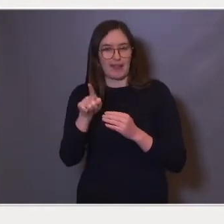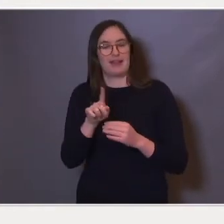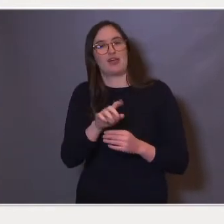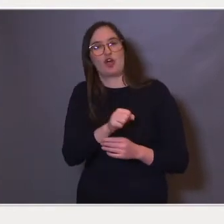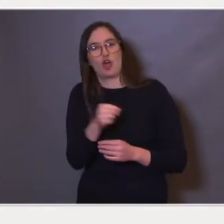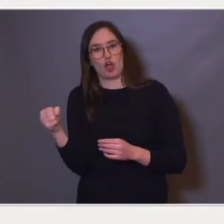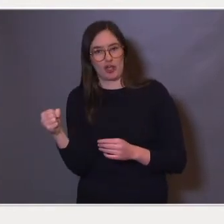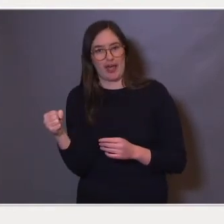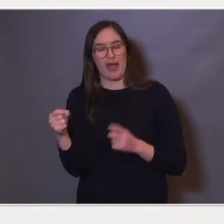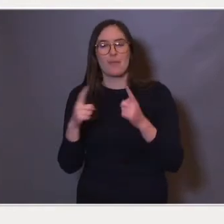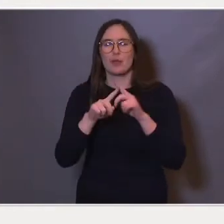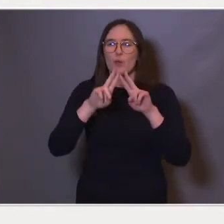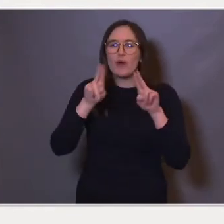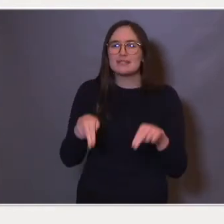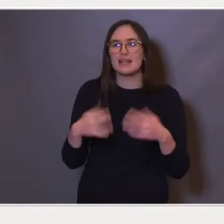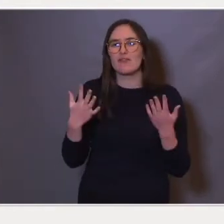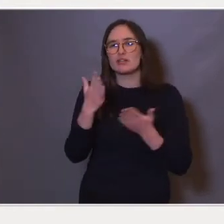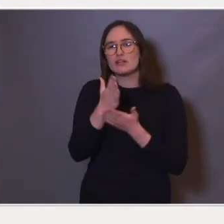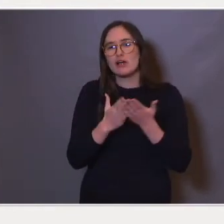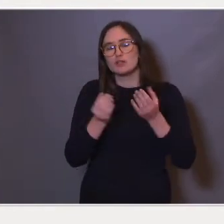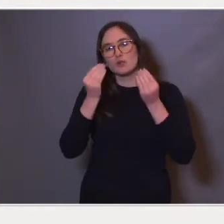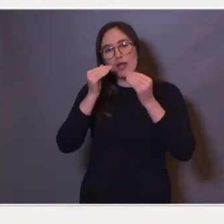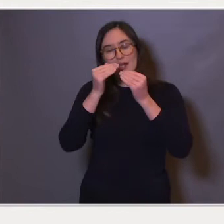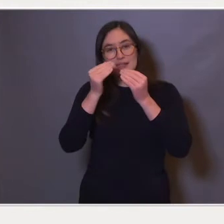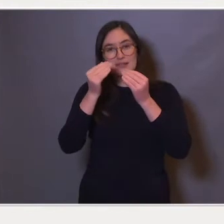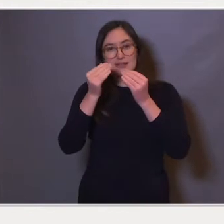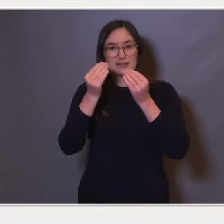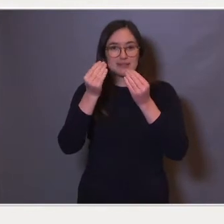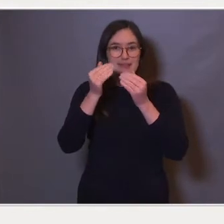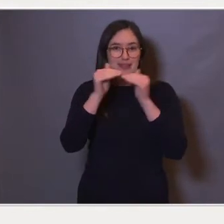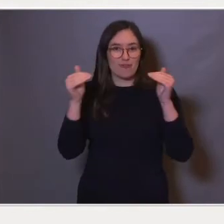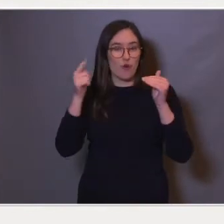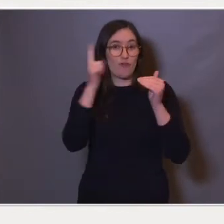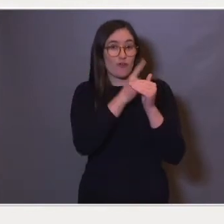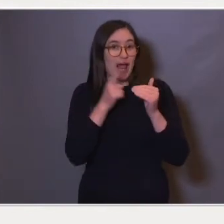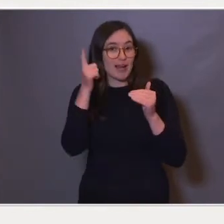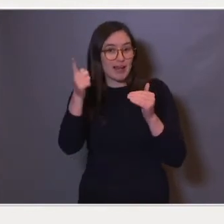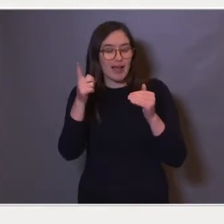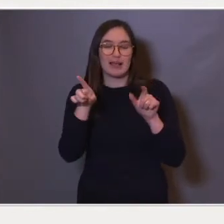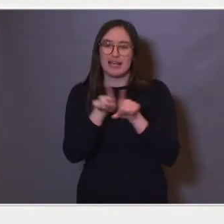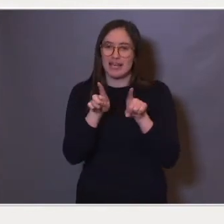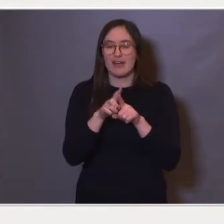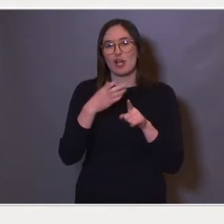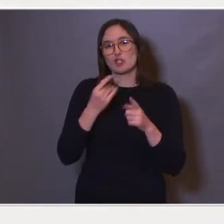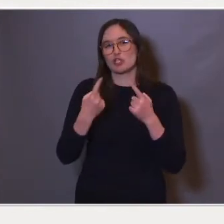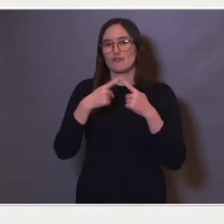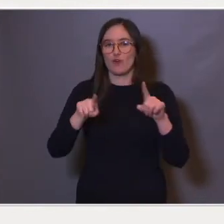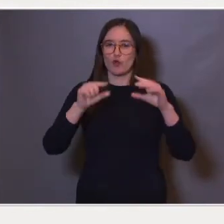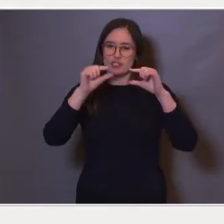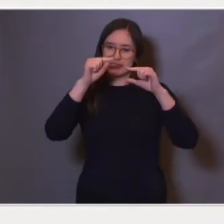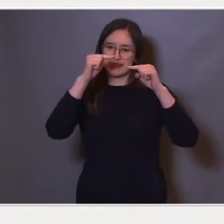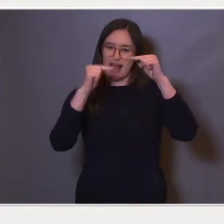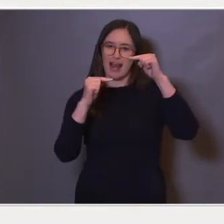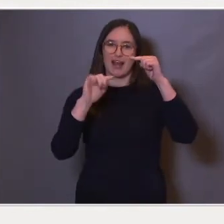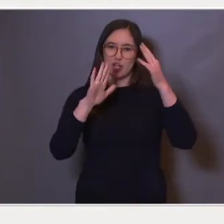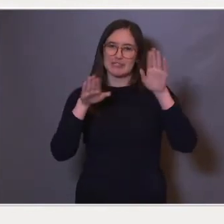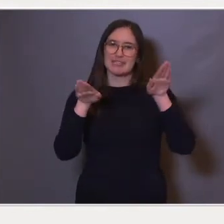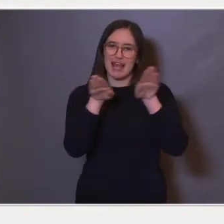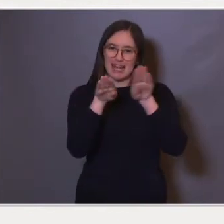uansett hvilket utdanningsnivå foreldrene har, så er kjønnsforskjellen omtrent den samme. Det